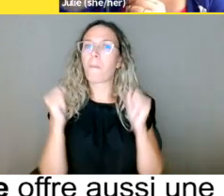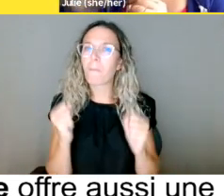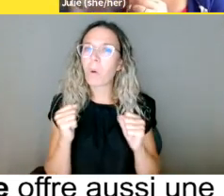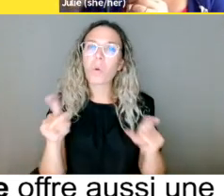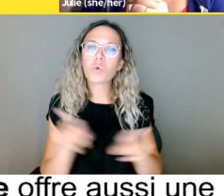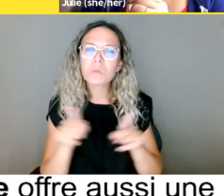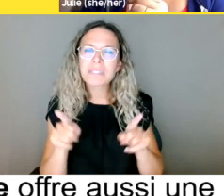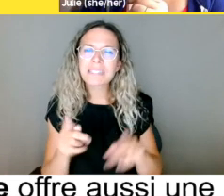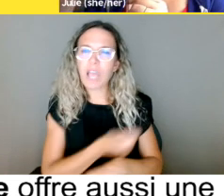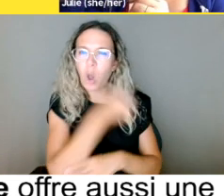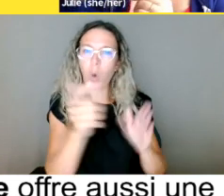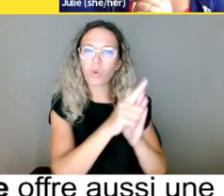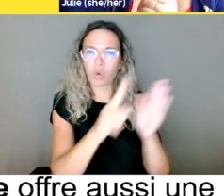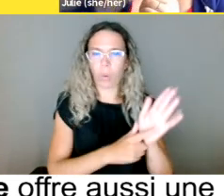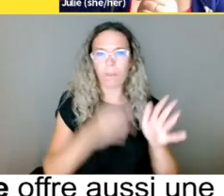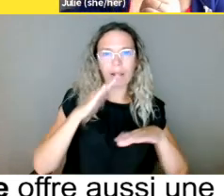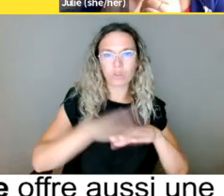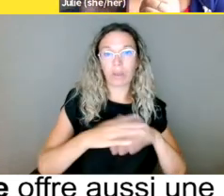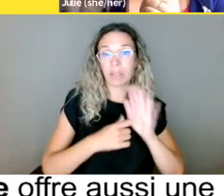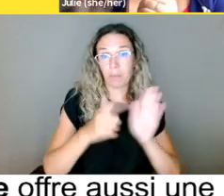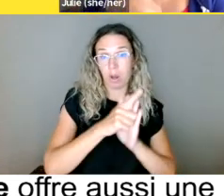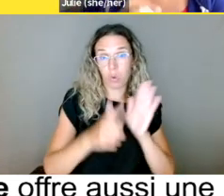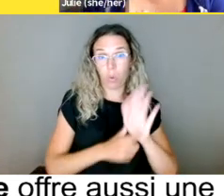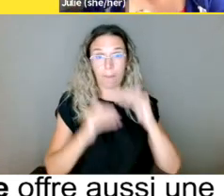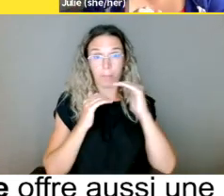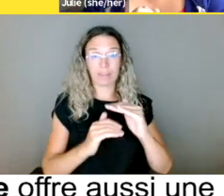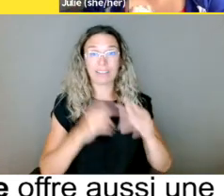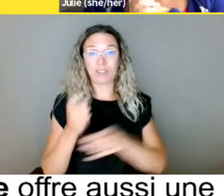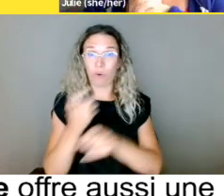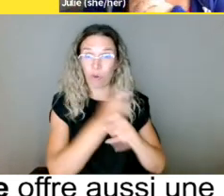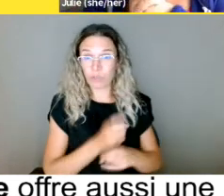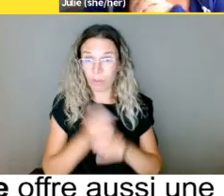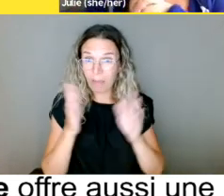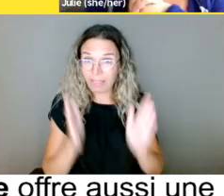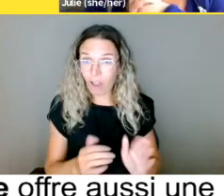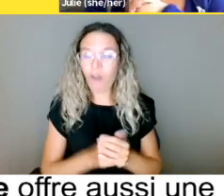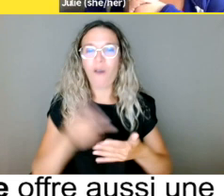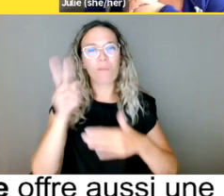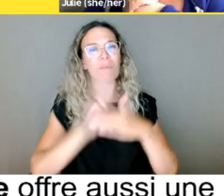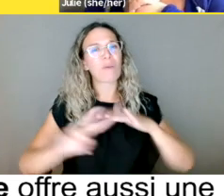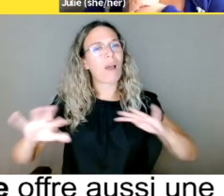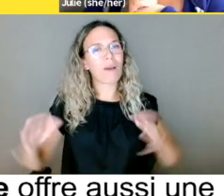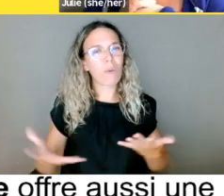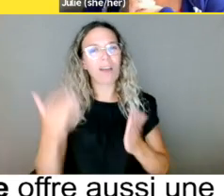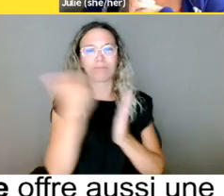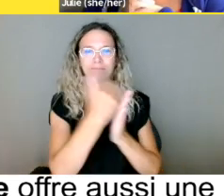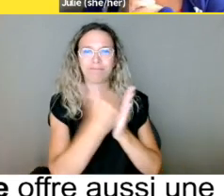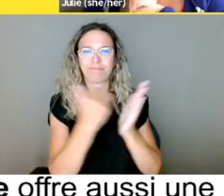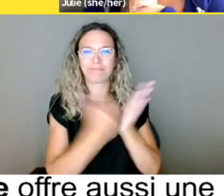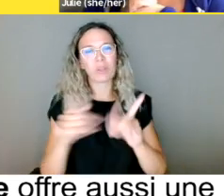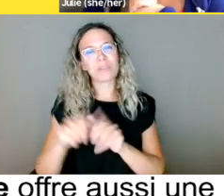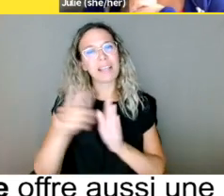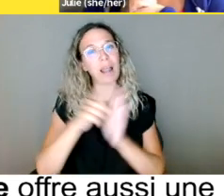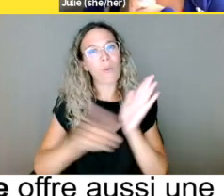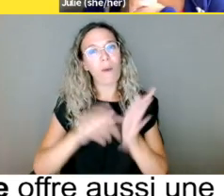et aux consommateurs, ce serait l'article 12. On peut évoquer également des autres